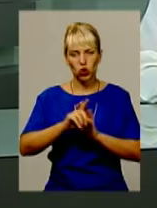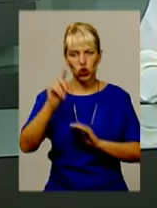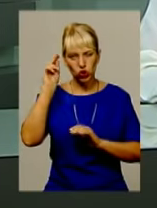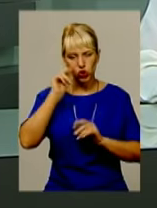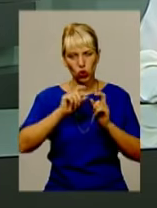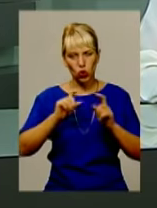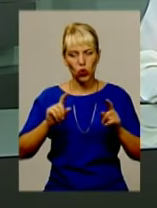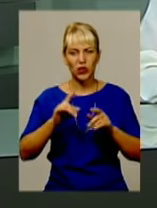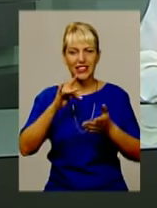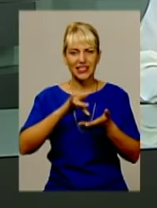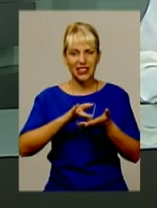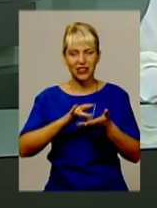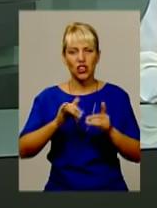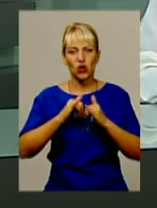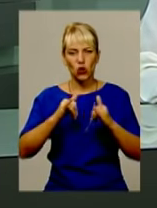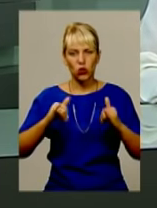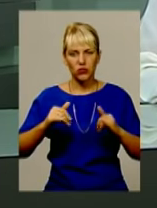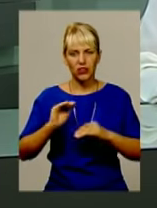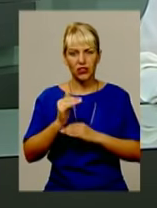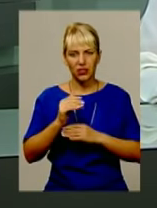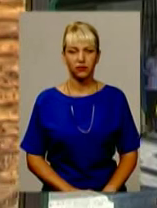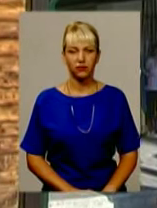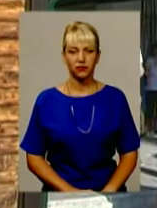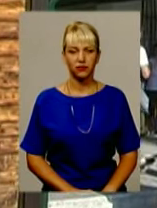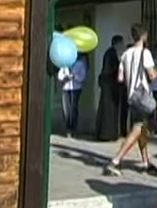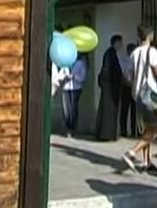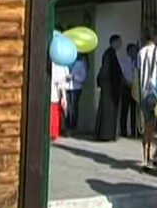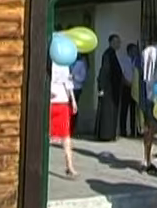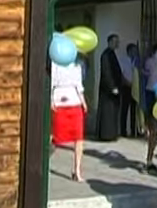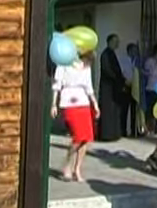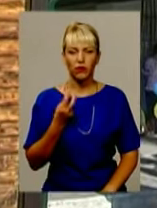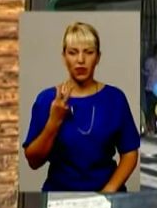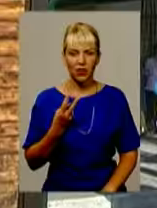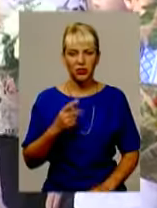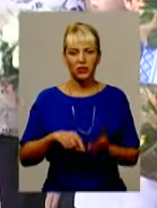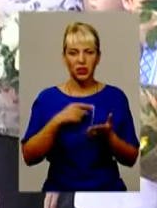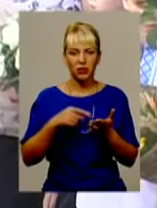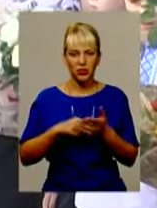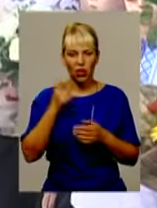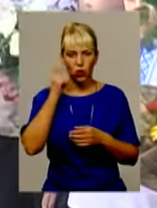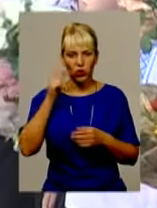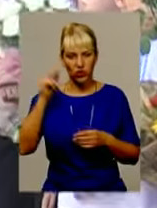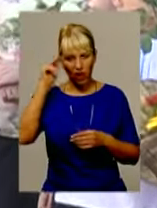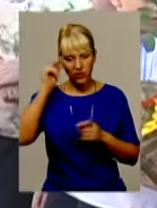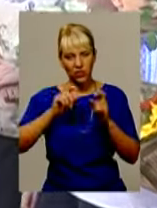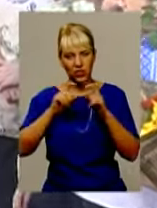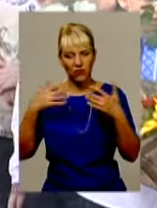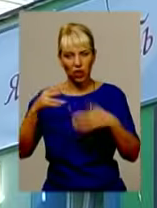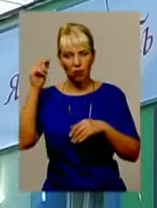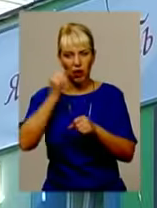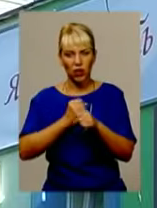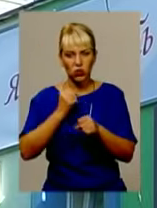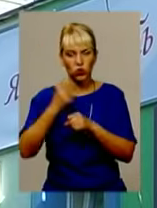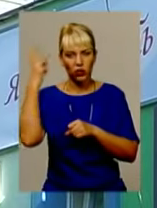розвитку дитини з поглибленим вивченням іноземних мов». У 12 містах України такі навчальні заклади вже працюють. На